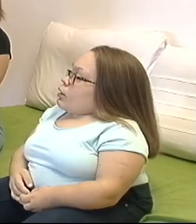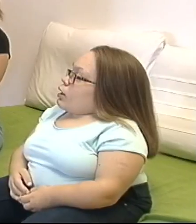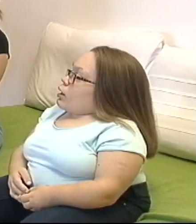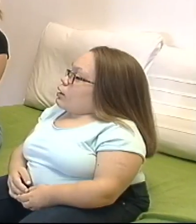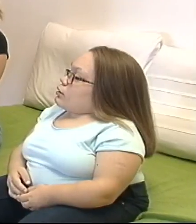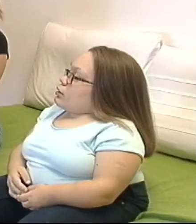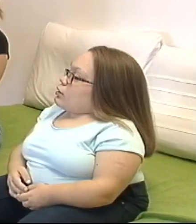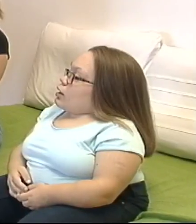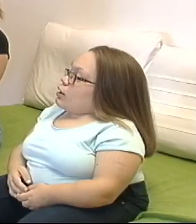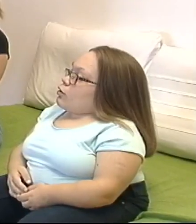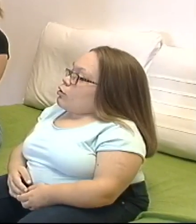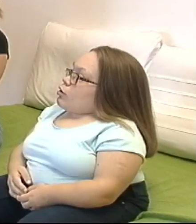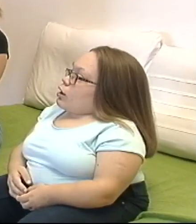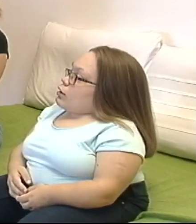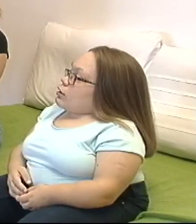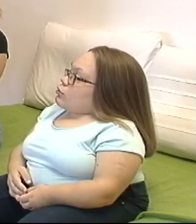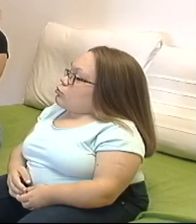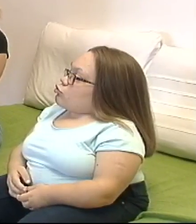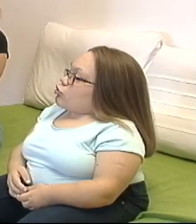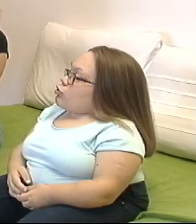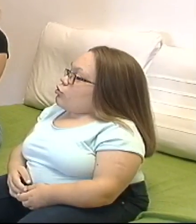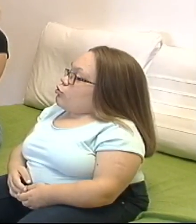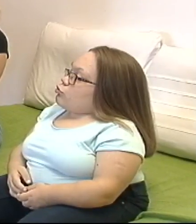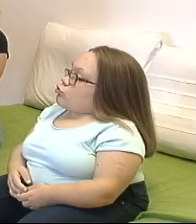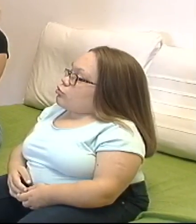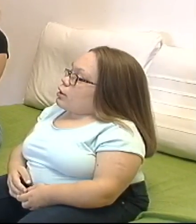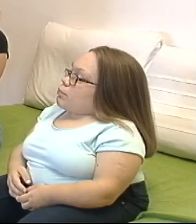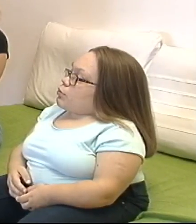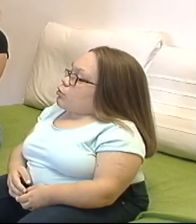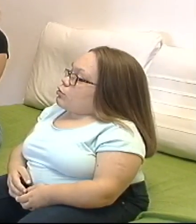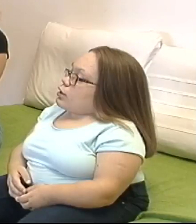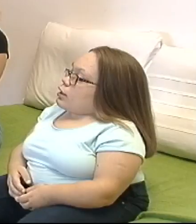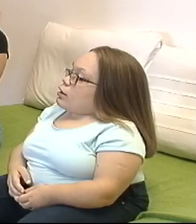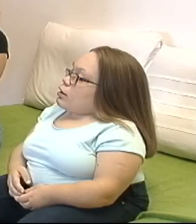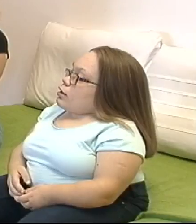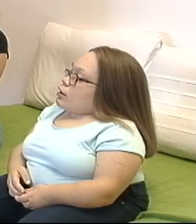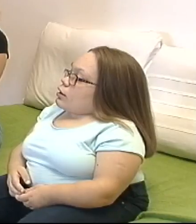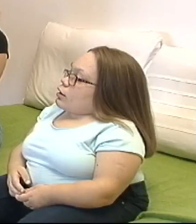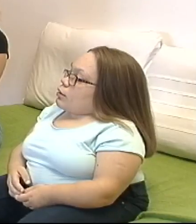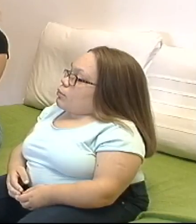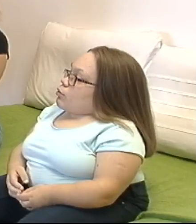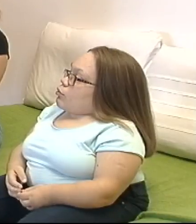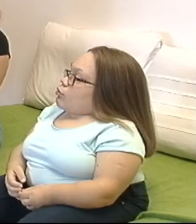hajde jano hajde jano dušo kuću da prodamo